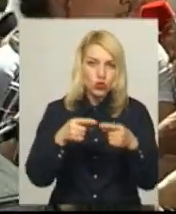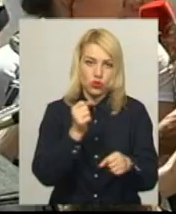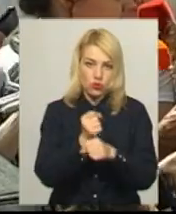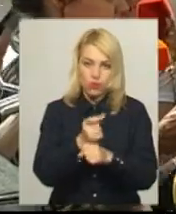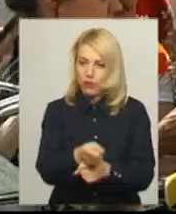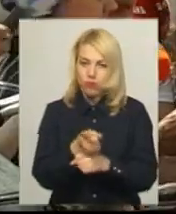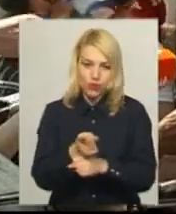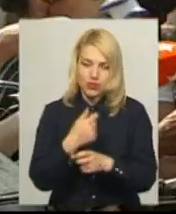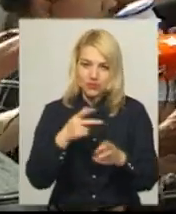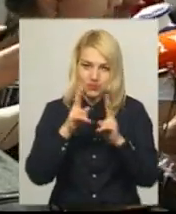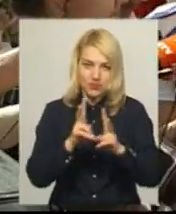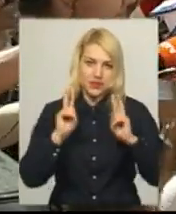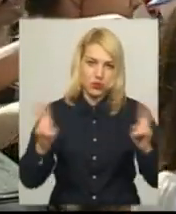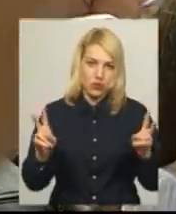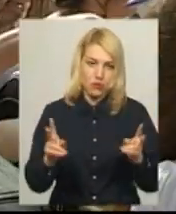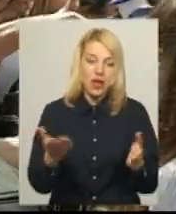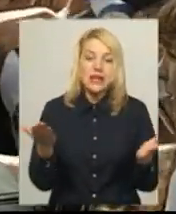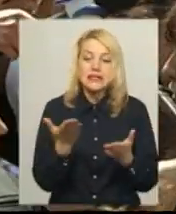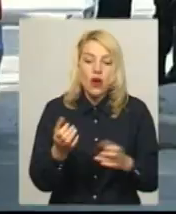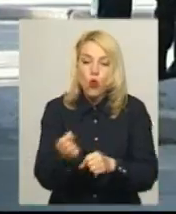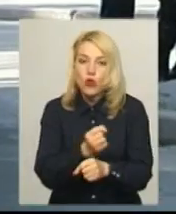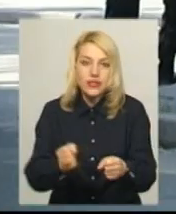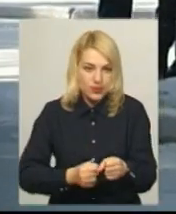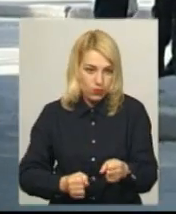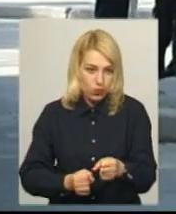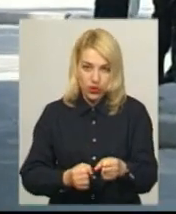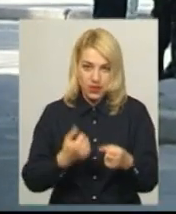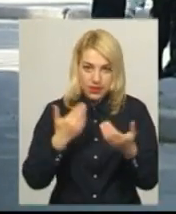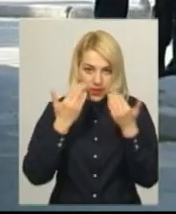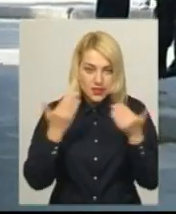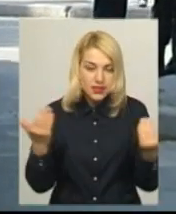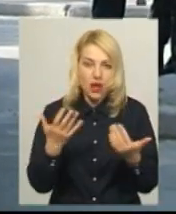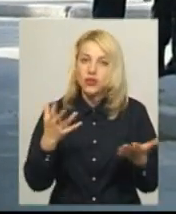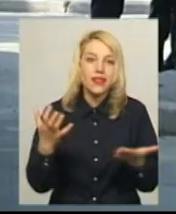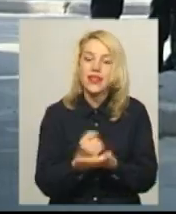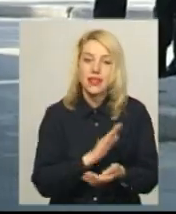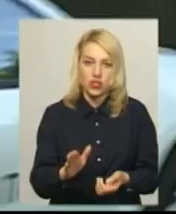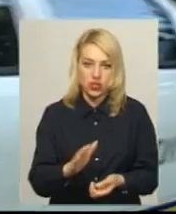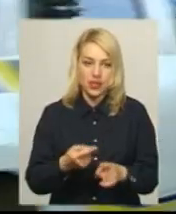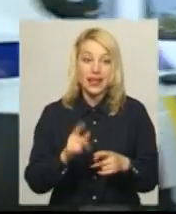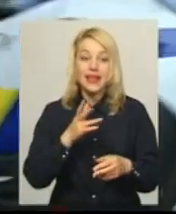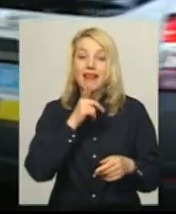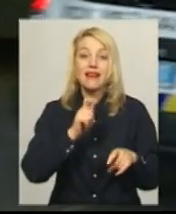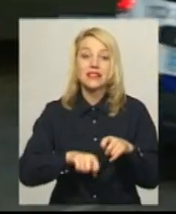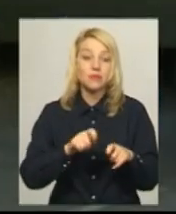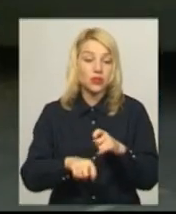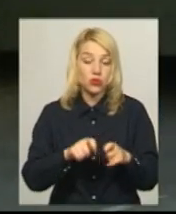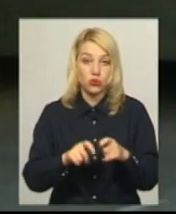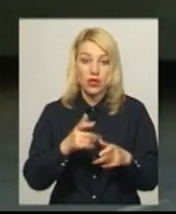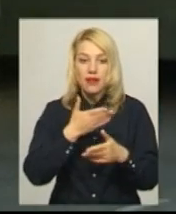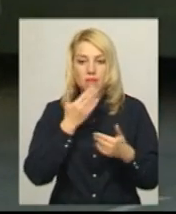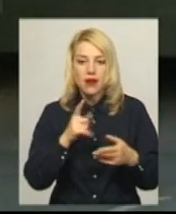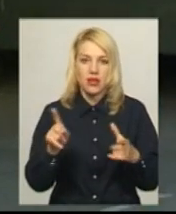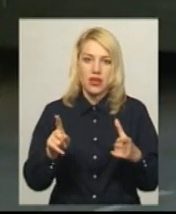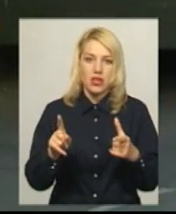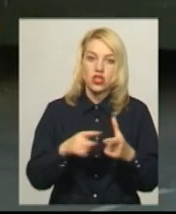обидва підозрюваних. Не знають, з якої зброї стріляли в дитину, її досі не знайшли. Не проводили й експертизу, щоб з'ясувати, чи були поліцейські в стані